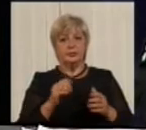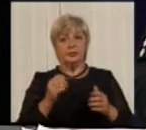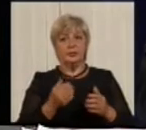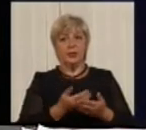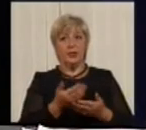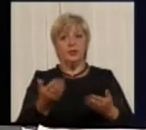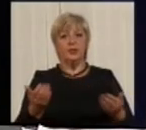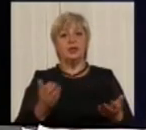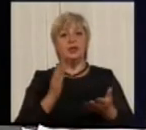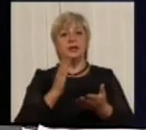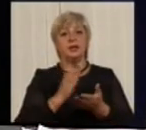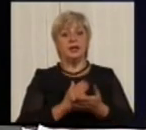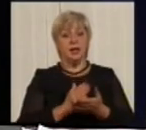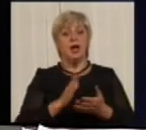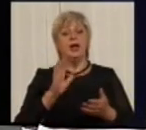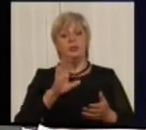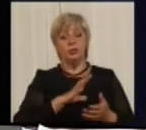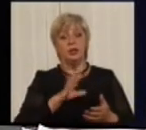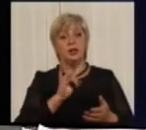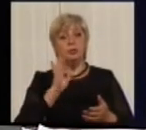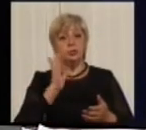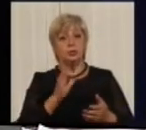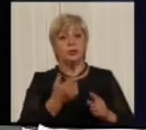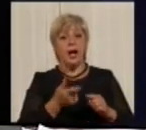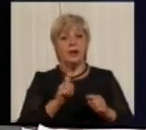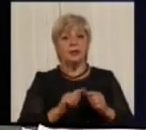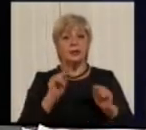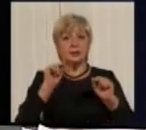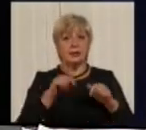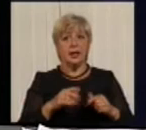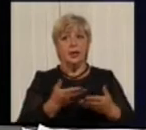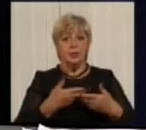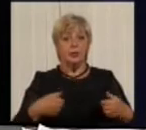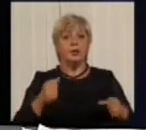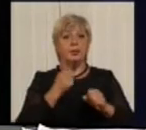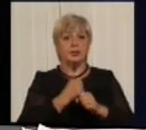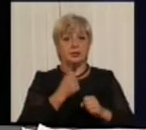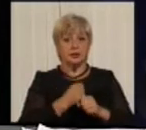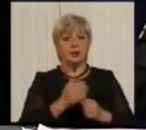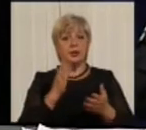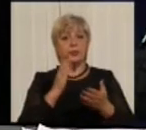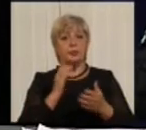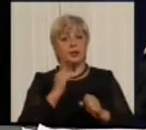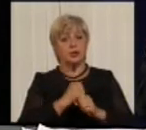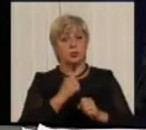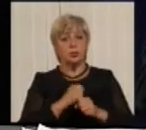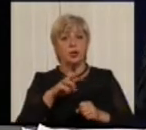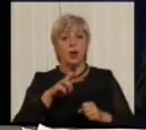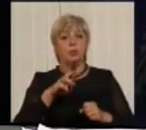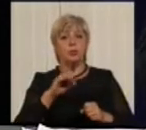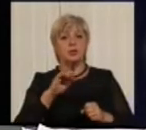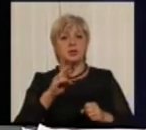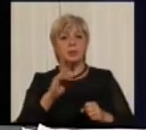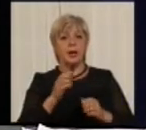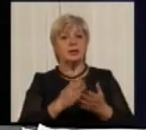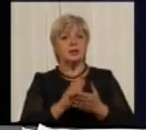Вони є, були і будуть. Але це… Ми працюємо. Працюють муніципальні служби. Вони теж.